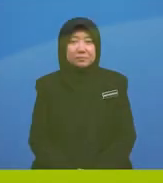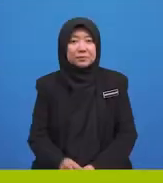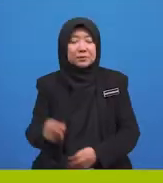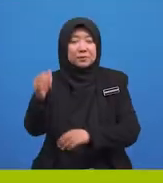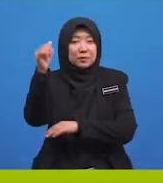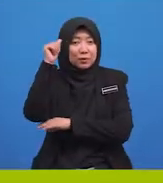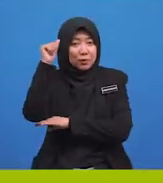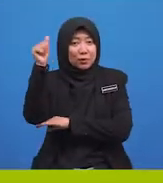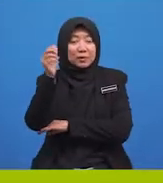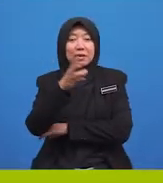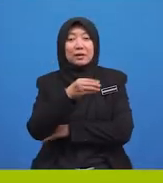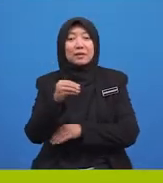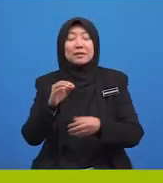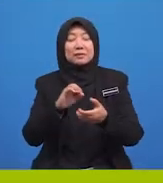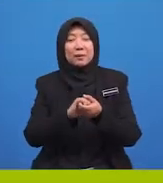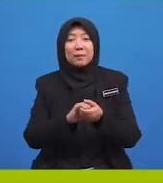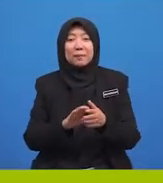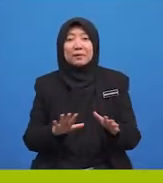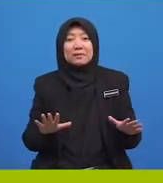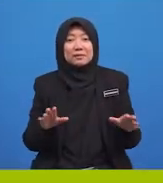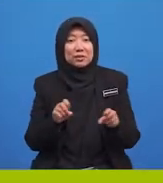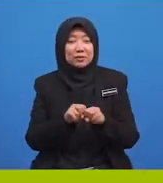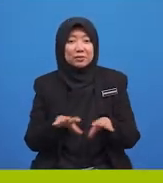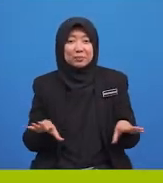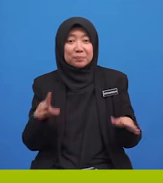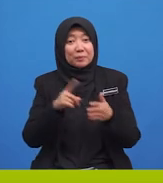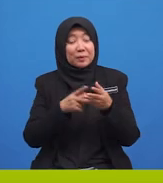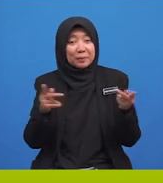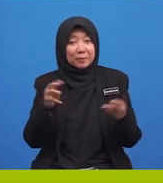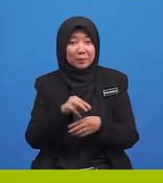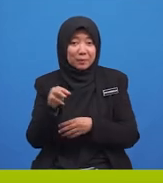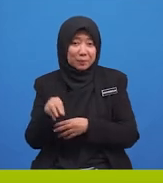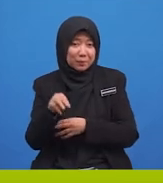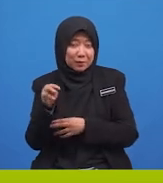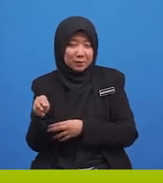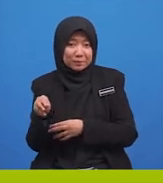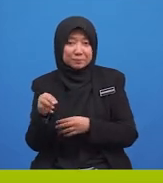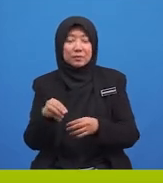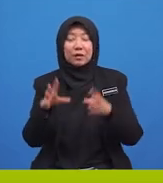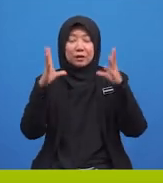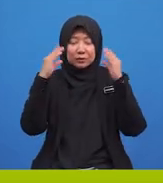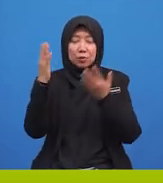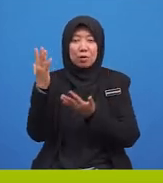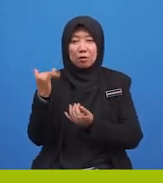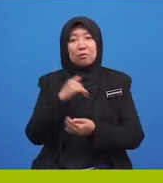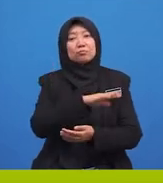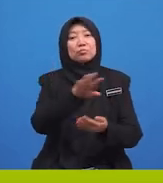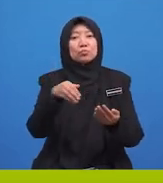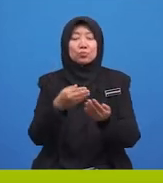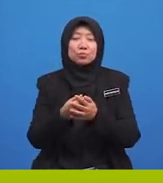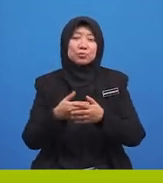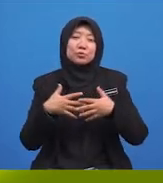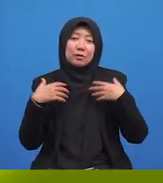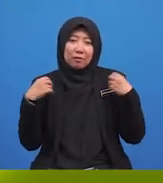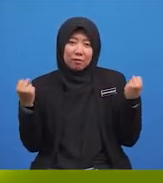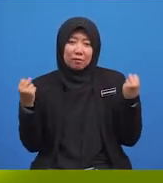Assalamualaikum dan selamat sejahtera. Apa khabar murid-murid? Cikgu harap kamu semua sihat dan ceria